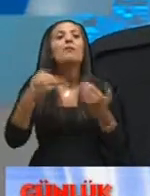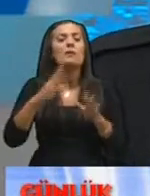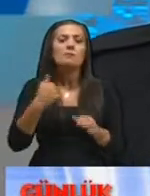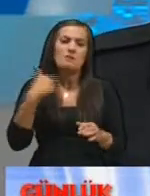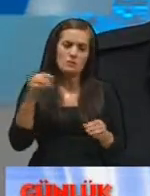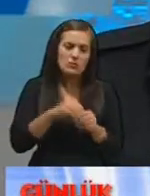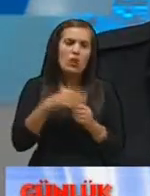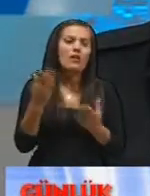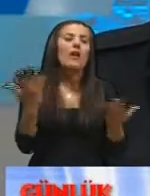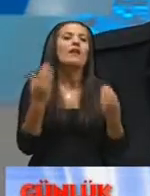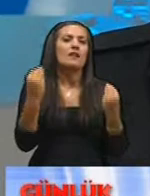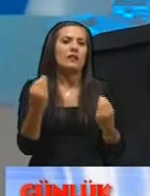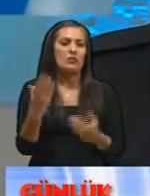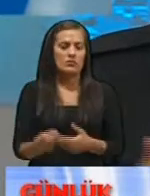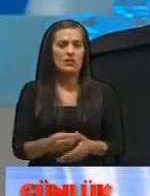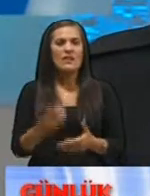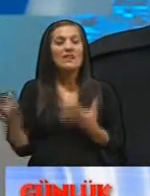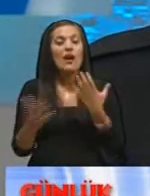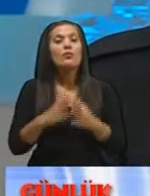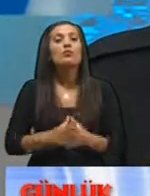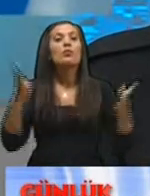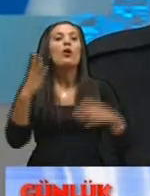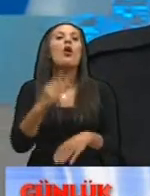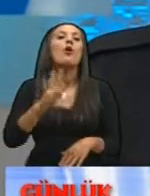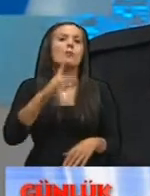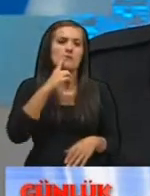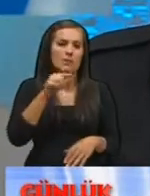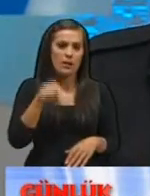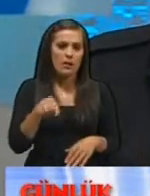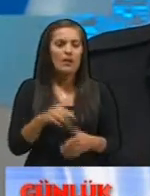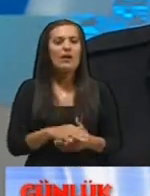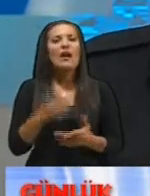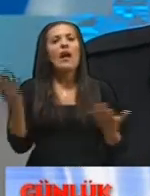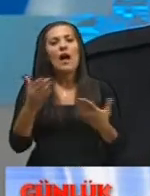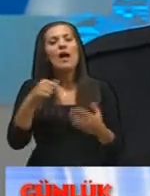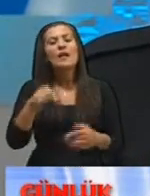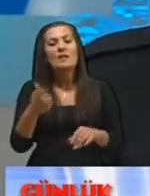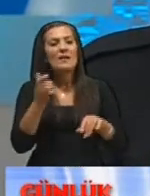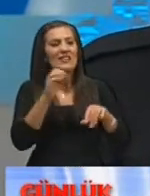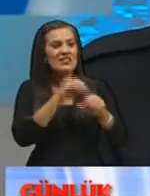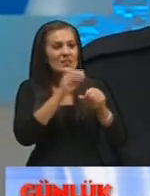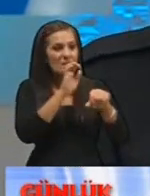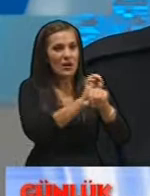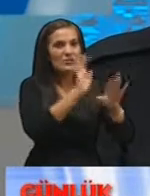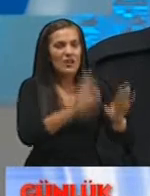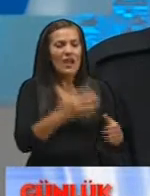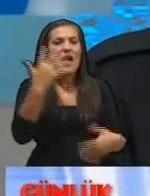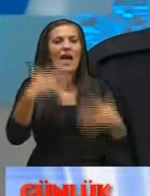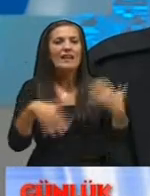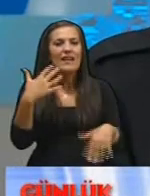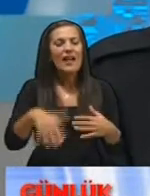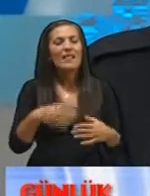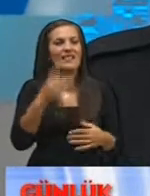bizim için o kadar iyi olacaktır yangının büyümemesi açısından eğer işte mahsur kalan engelli